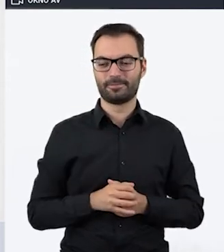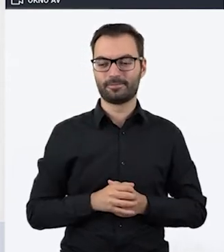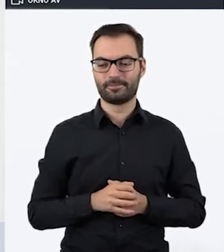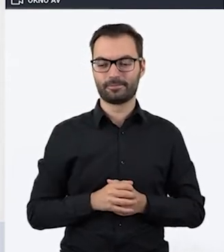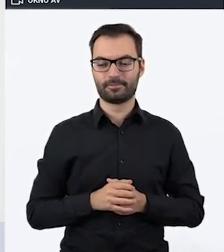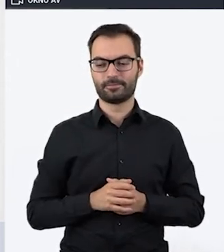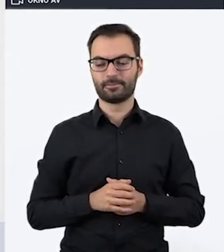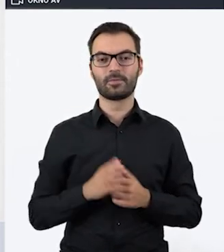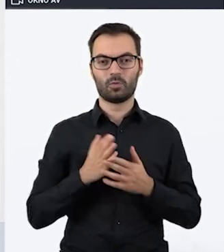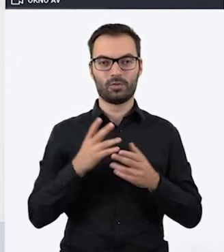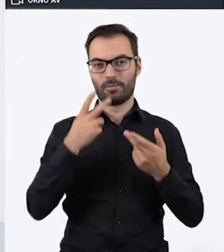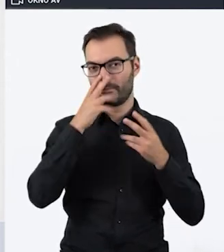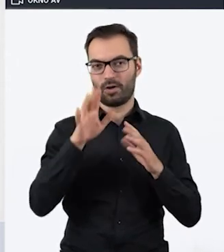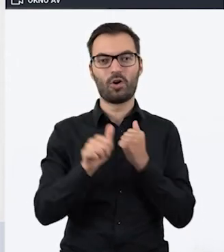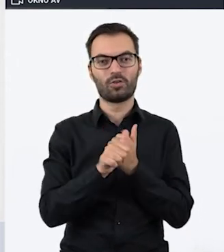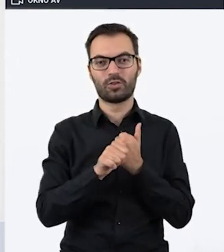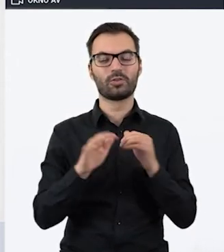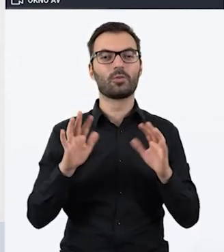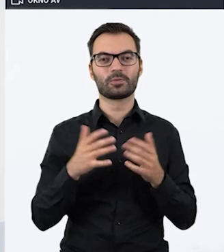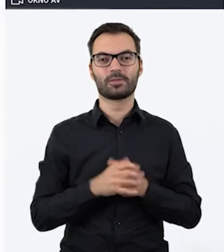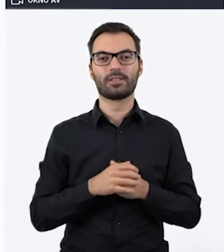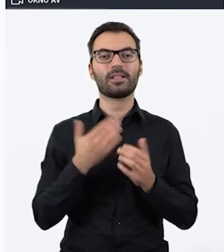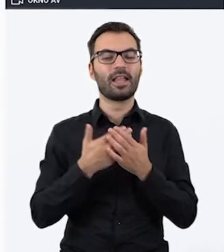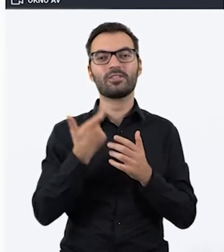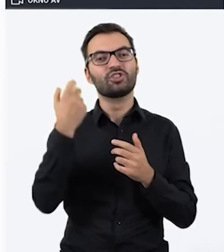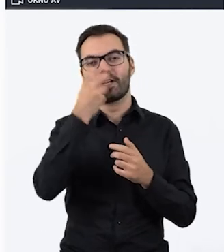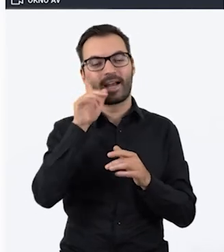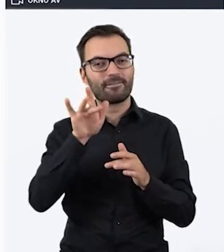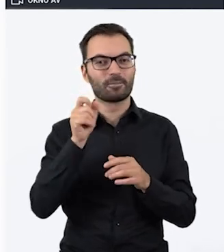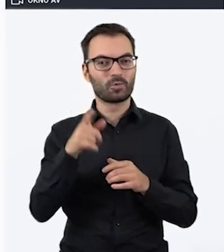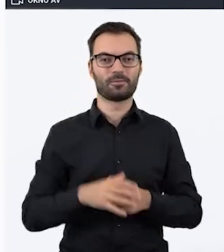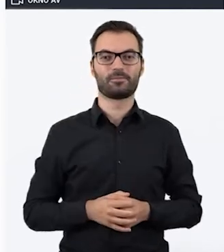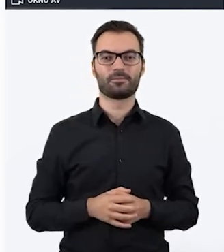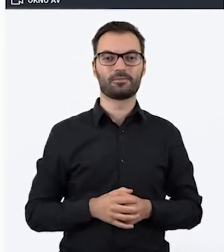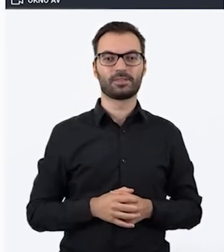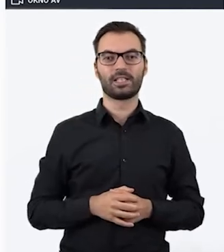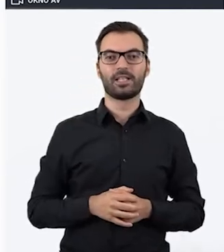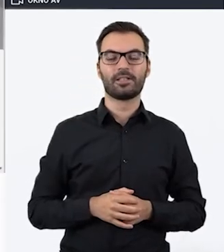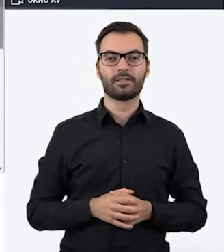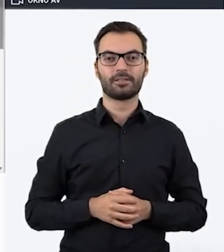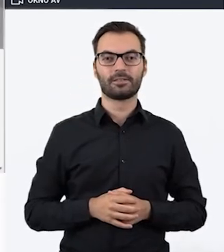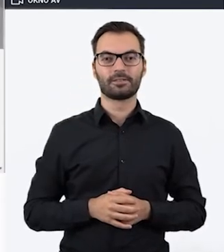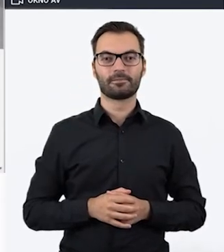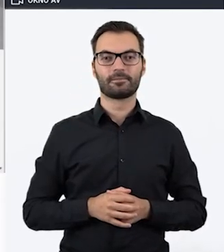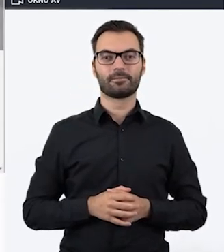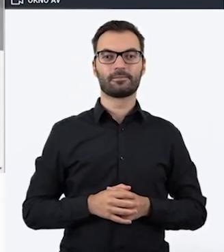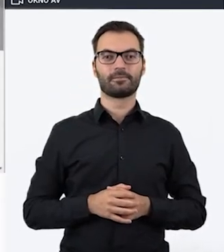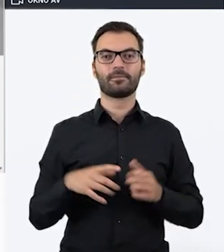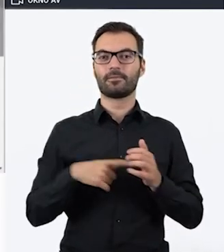Już teraz też tutaj udostępnię ekran i pokrótce powiem, co tam ciekawego można znaleźć, jakie narzędzia wykorzystać.